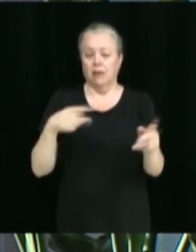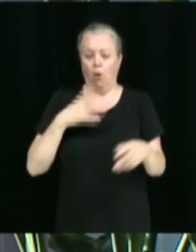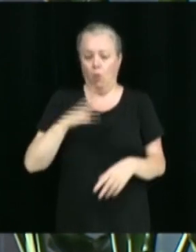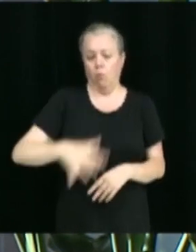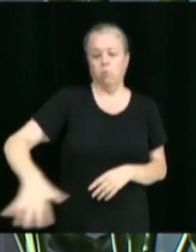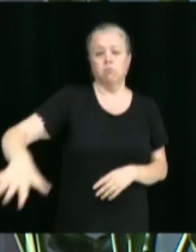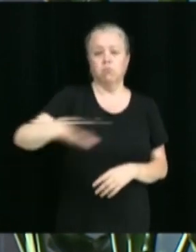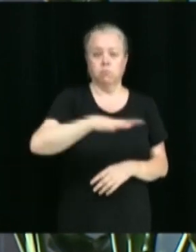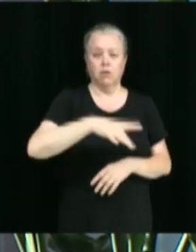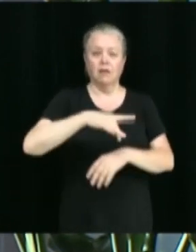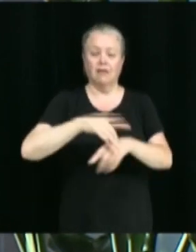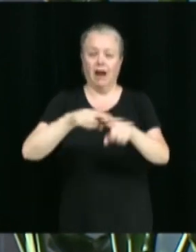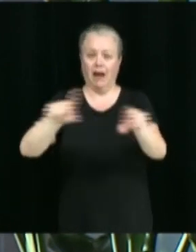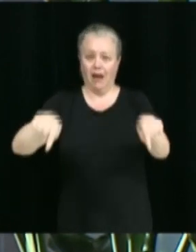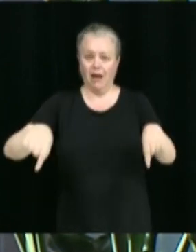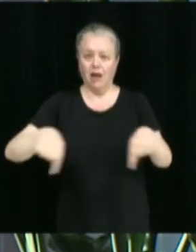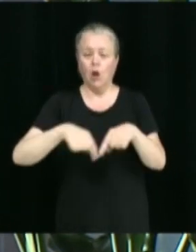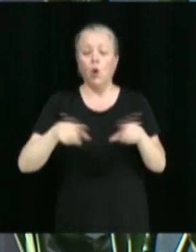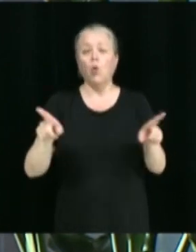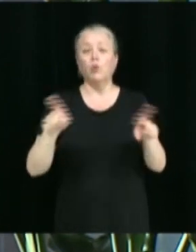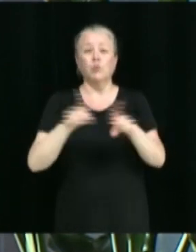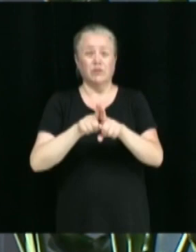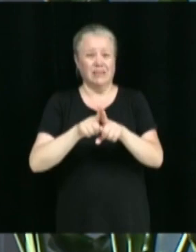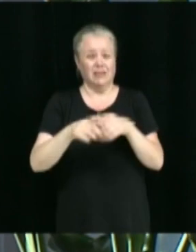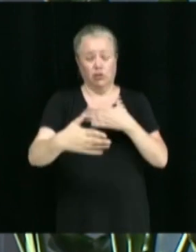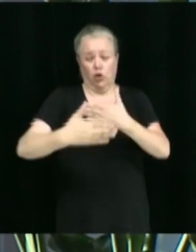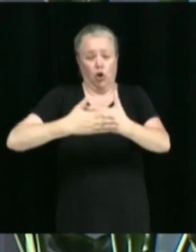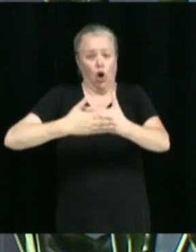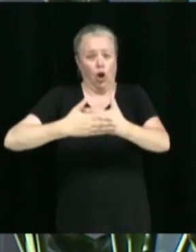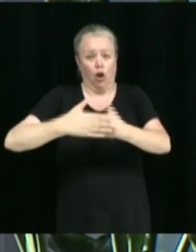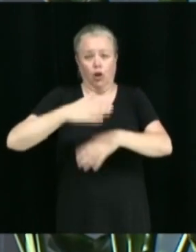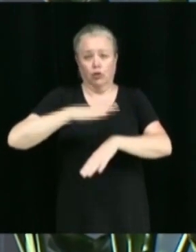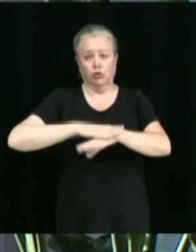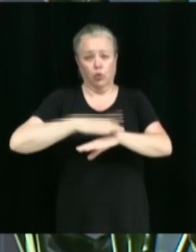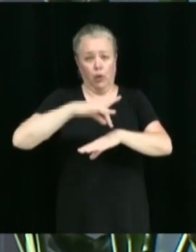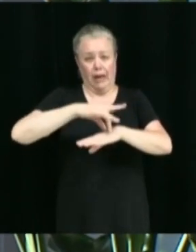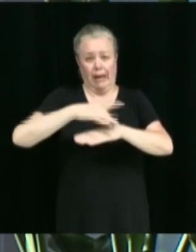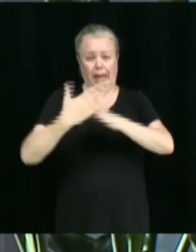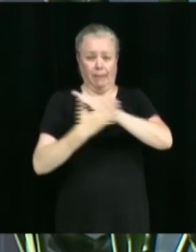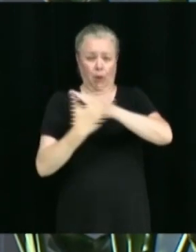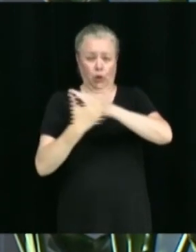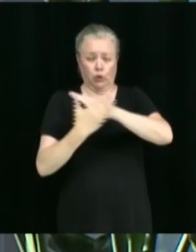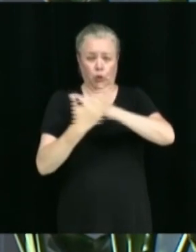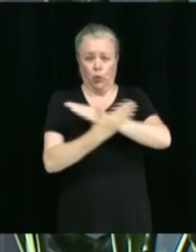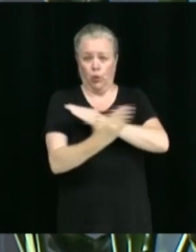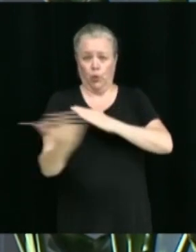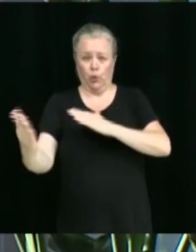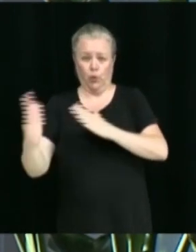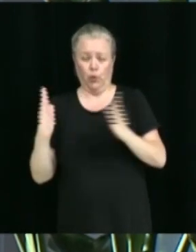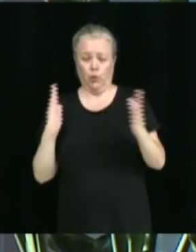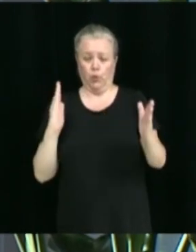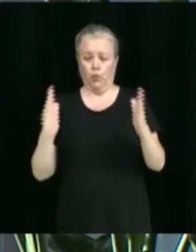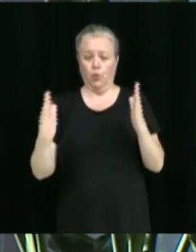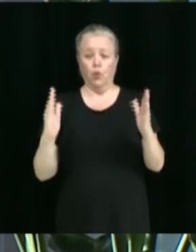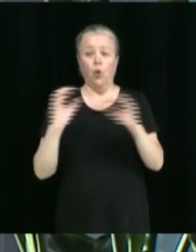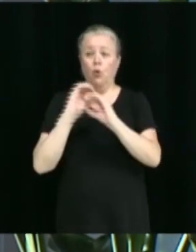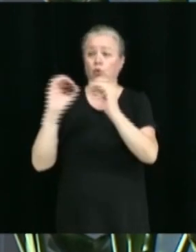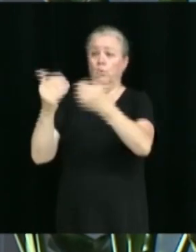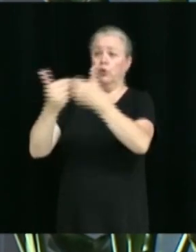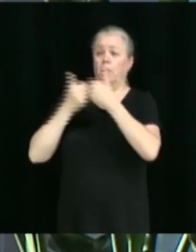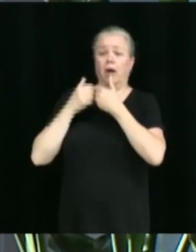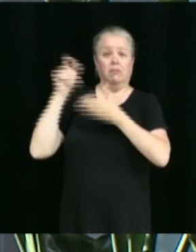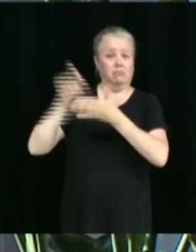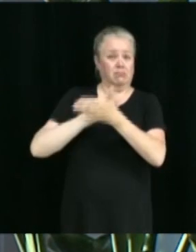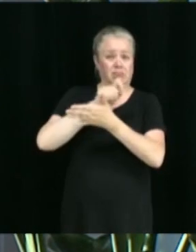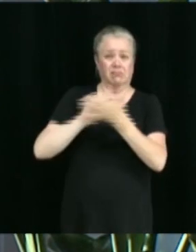permettra également des aménagements à des distances de 0 m d'une ligne de terrain. Aucune demande d'approbation référendaire n'a été reçue. Le second